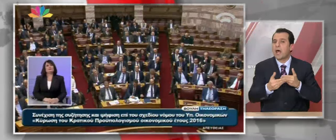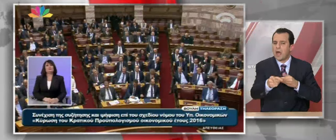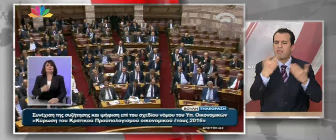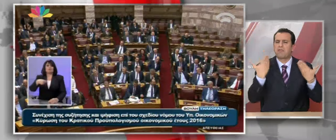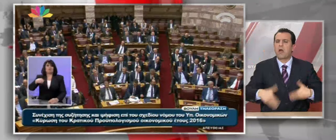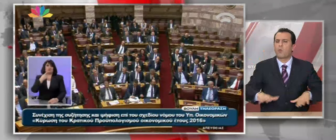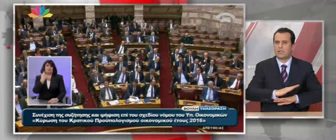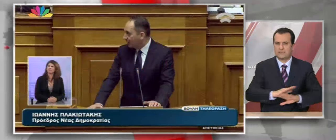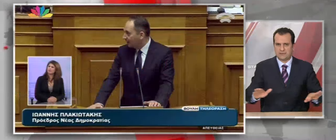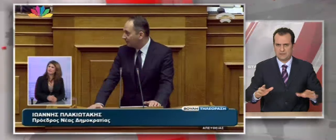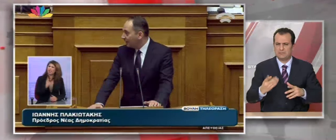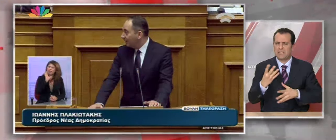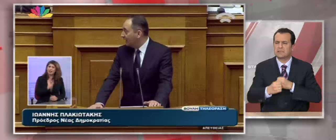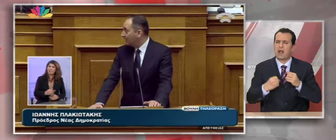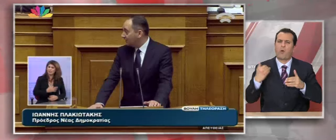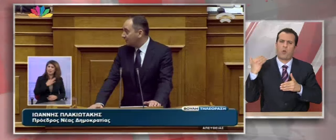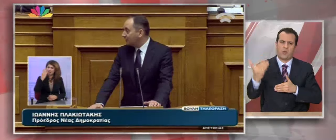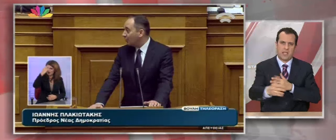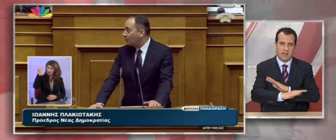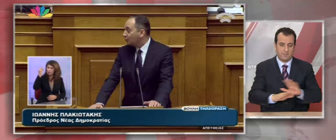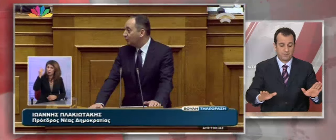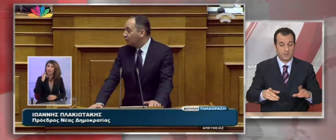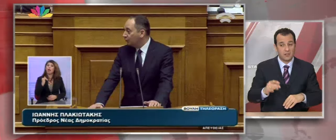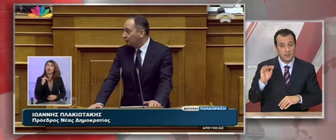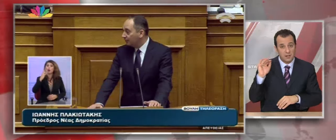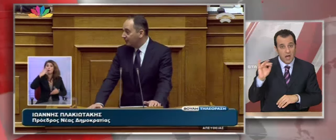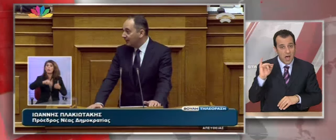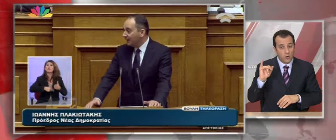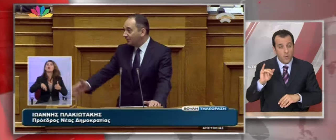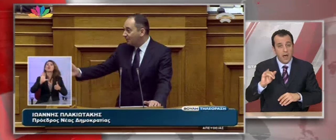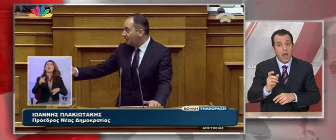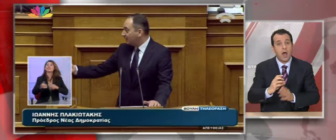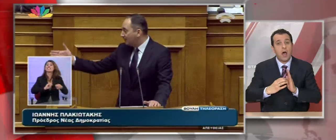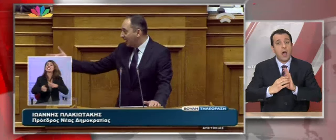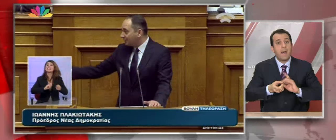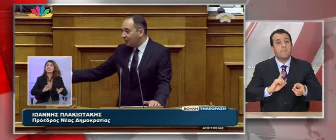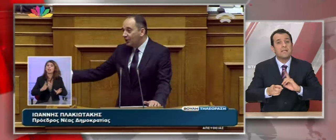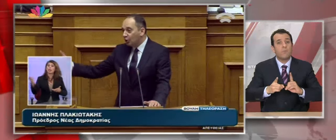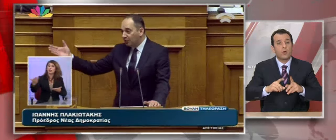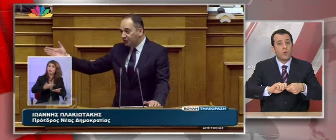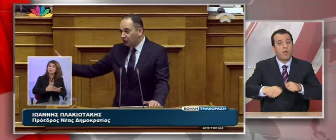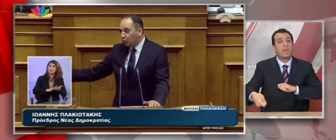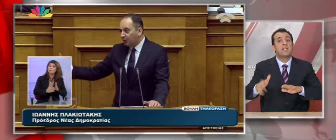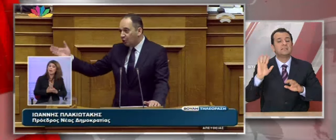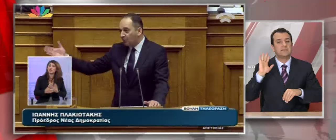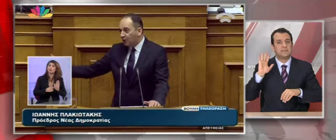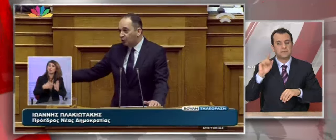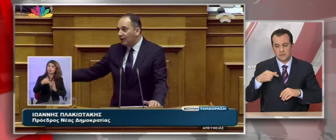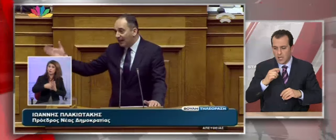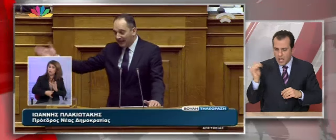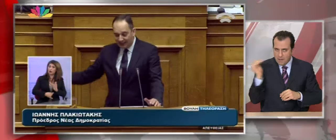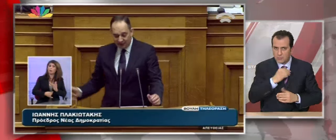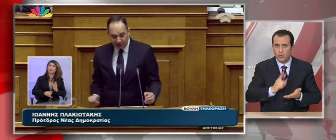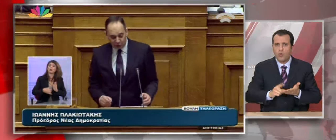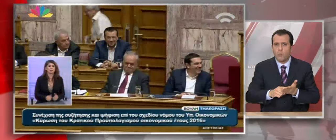Αλήθεια κύριε Τσίπρα, δεν έχετε σκίσει ακόμα το μνημόνιο. Γιατί δεν φαίνεται πράξη νομοθετικού περιεχουμένου